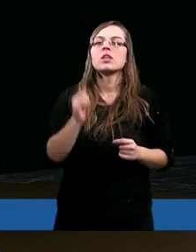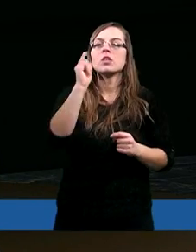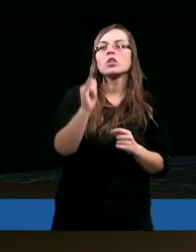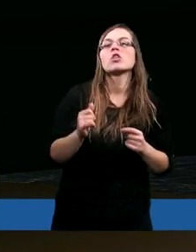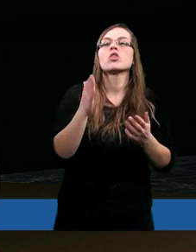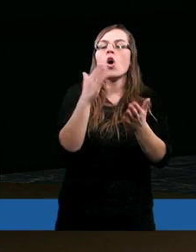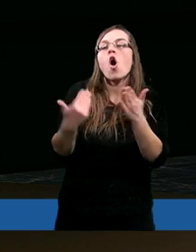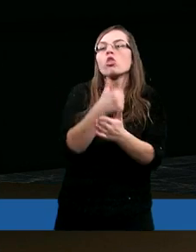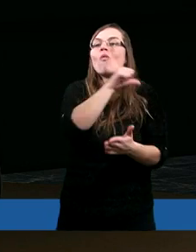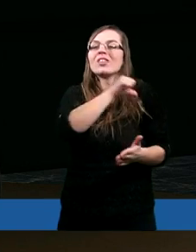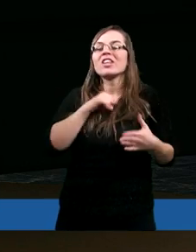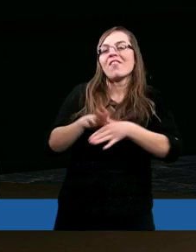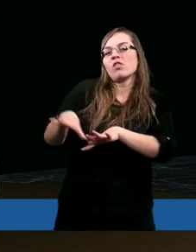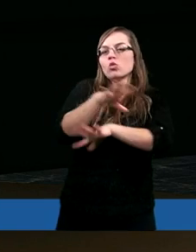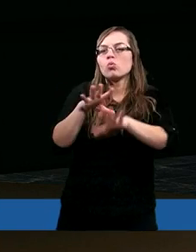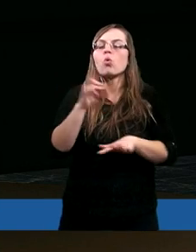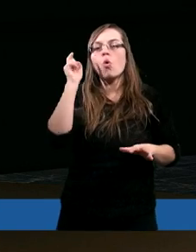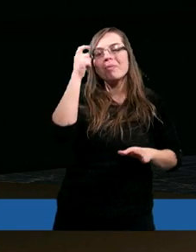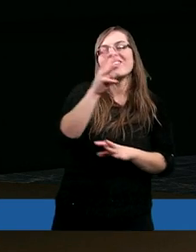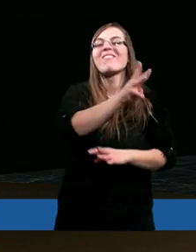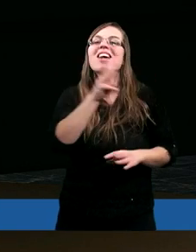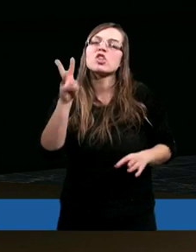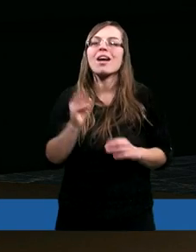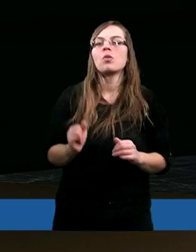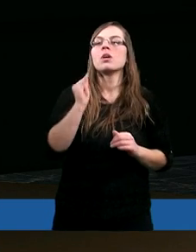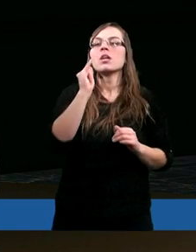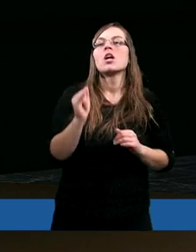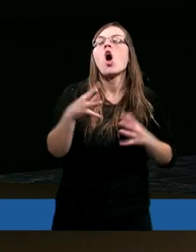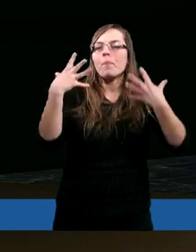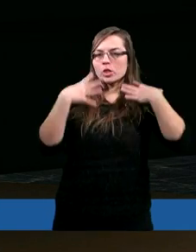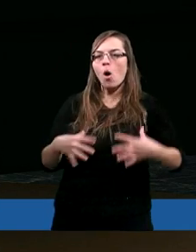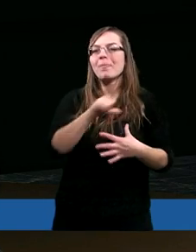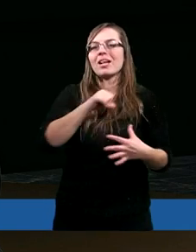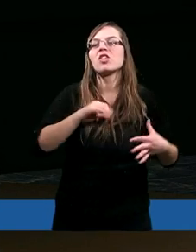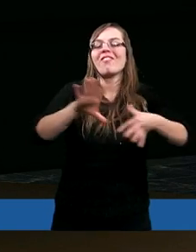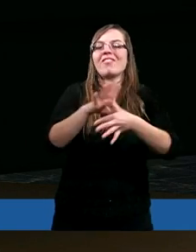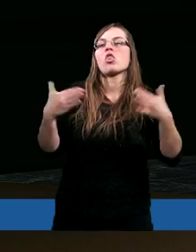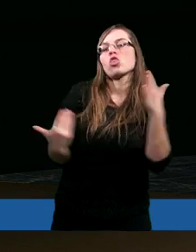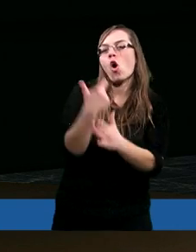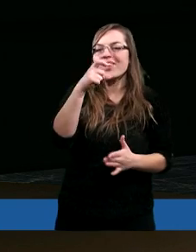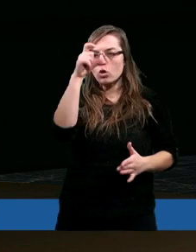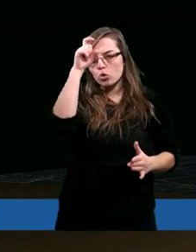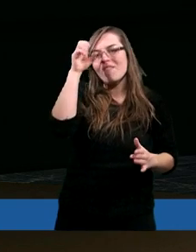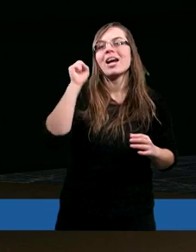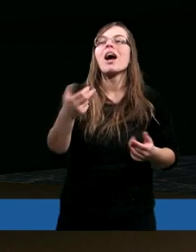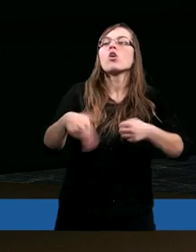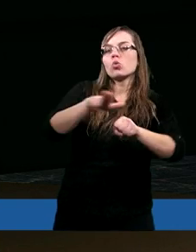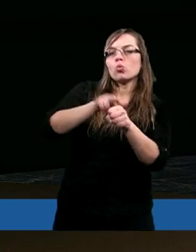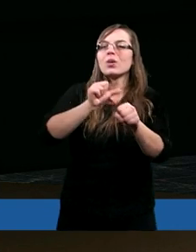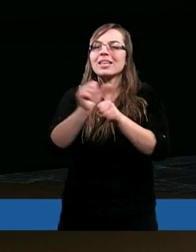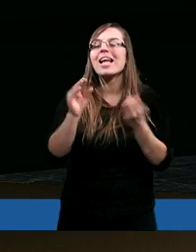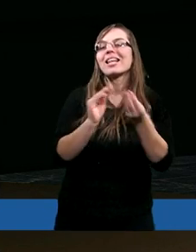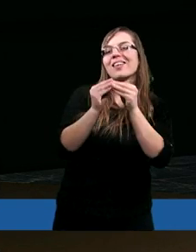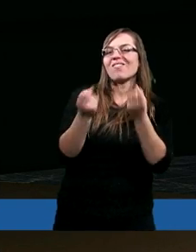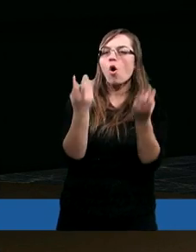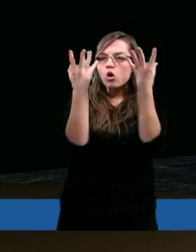I odnówcie się w duchu umysłu waszego. Obleczcie się w nowego człowieka, który jest